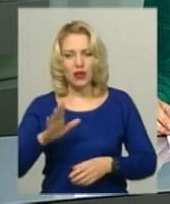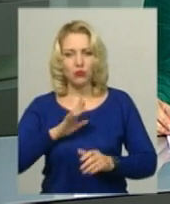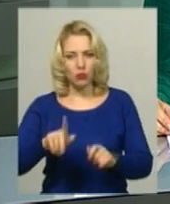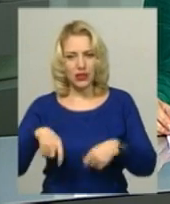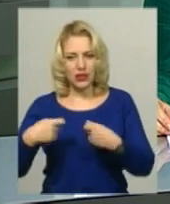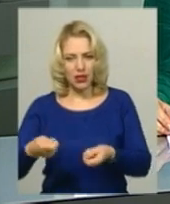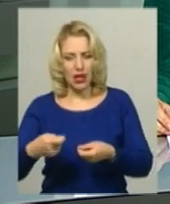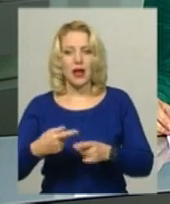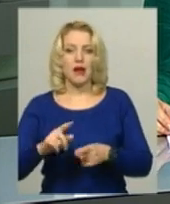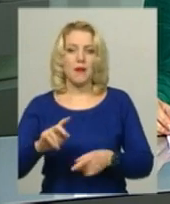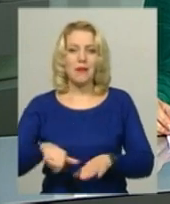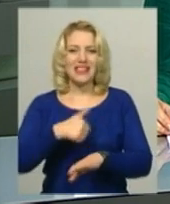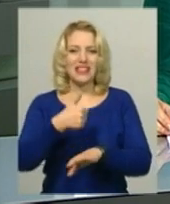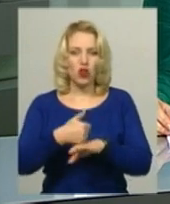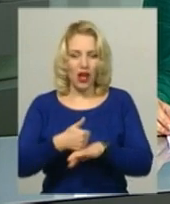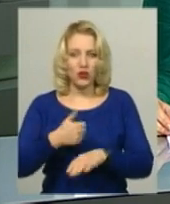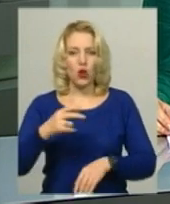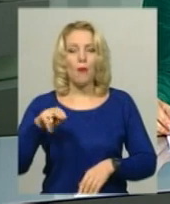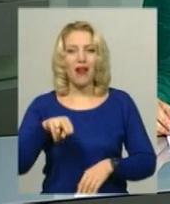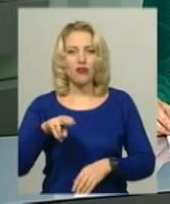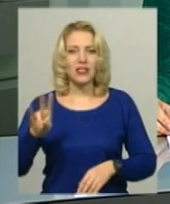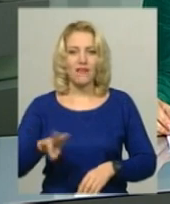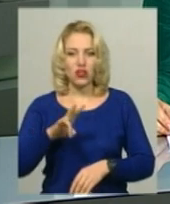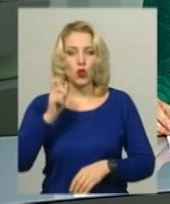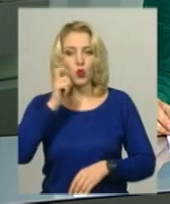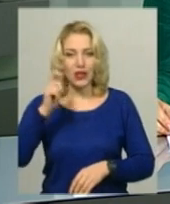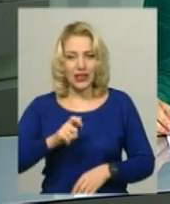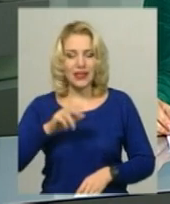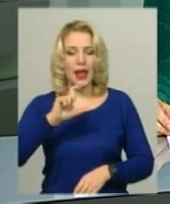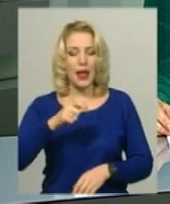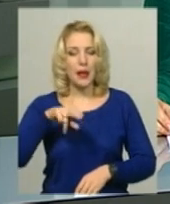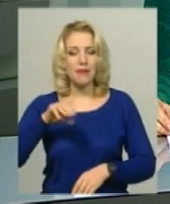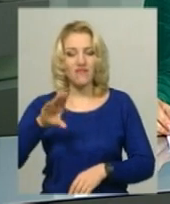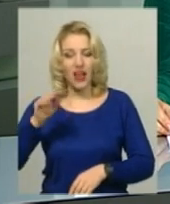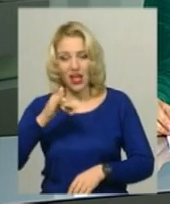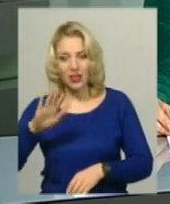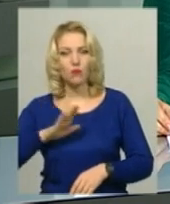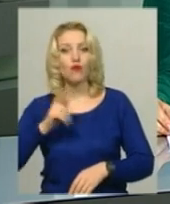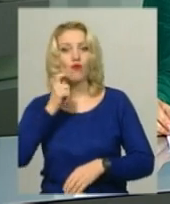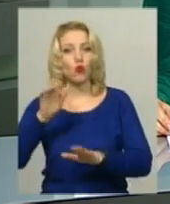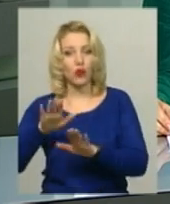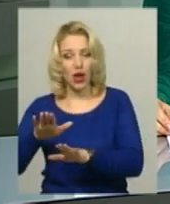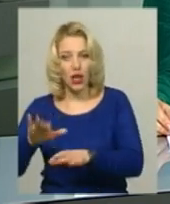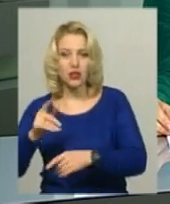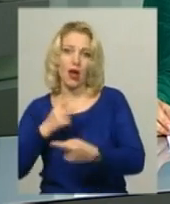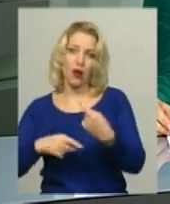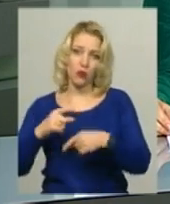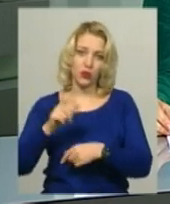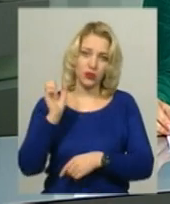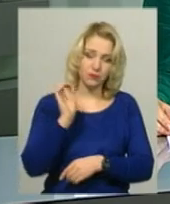Православної Церкви України Епіфанію. Томос привезли до України, а потім знову відправили до Стамбулу. Чому, розповів